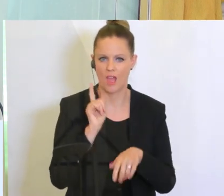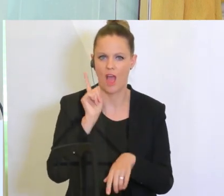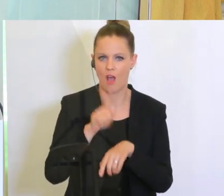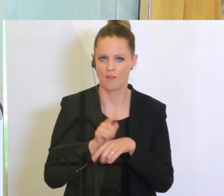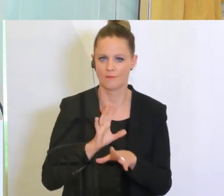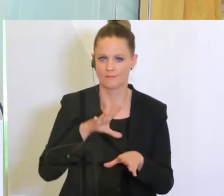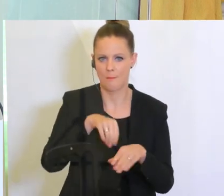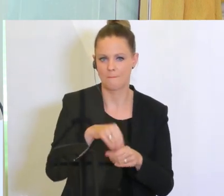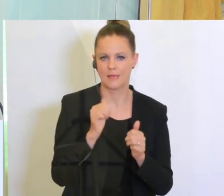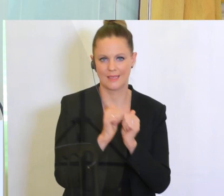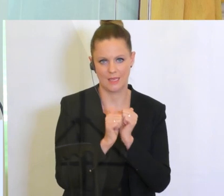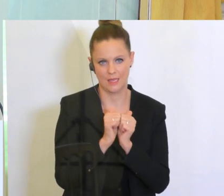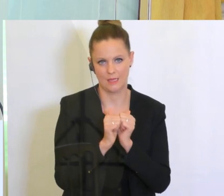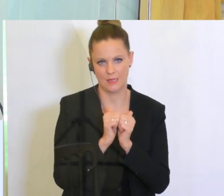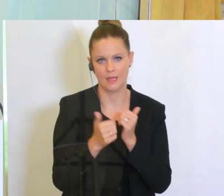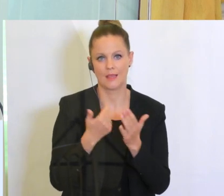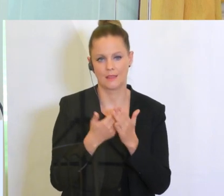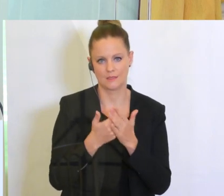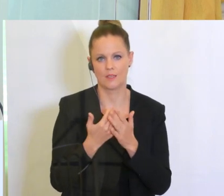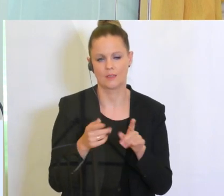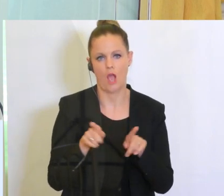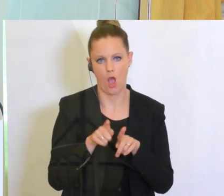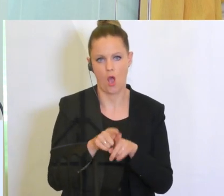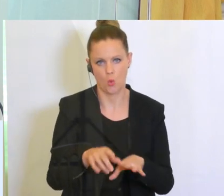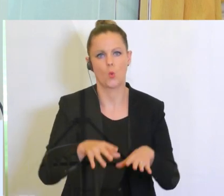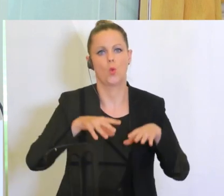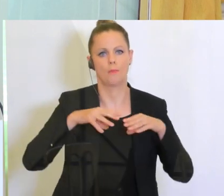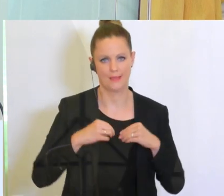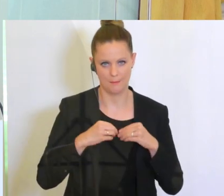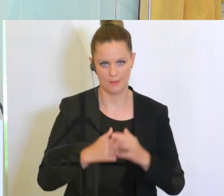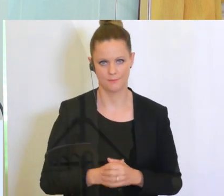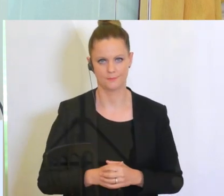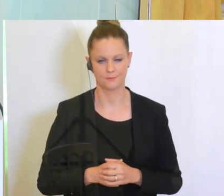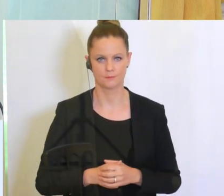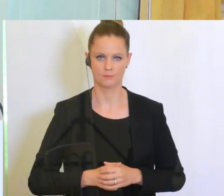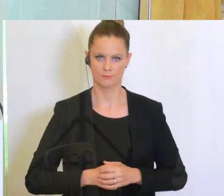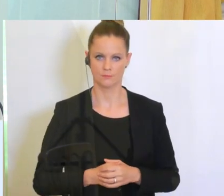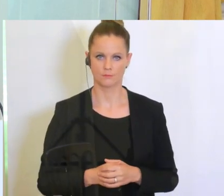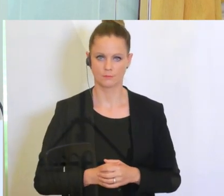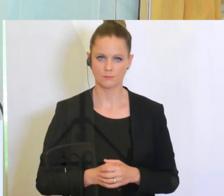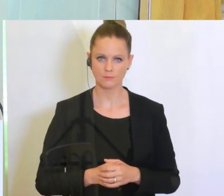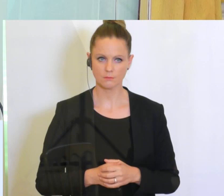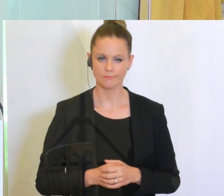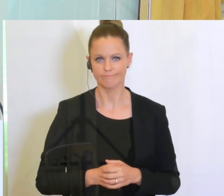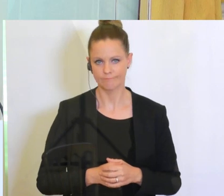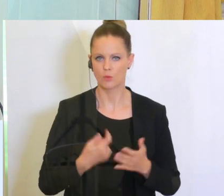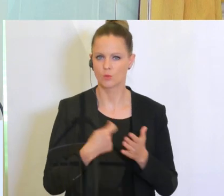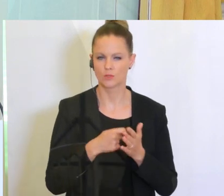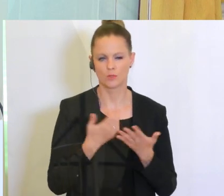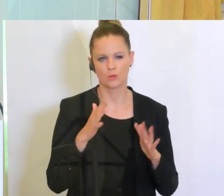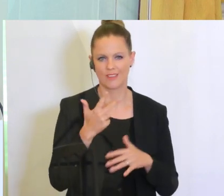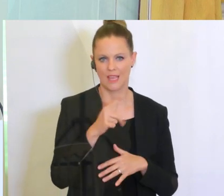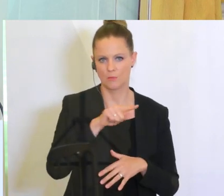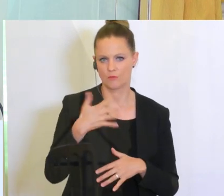hineinnehmen und somit tragen. Das wird uns auch circa drei bis fünf Millionen